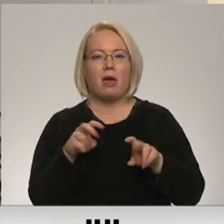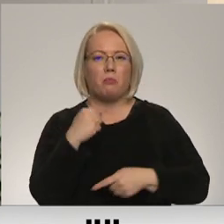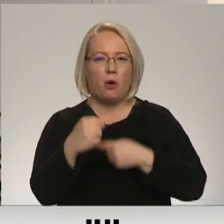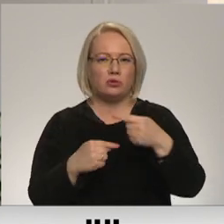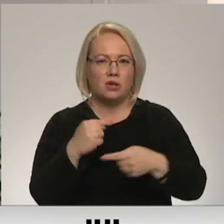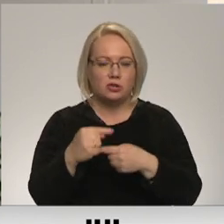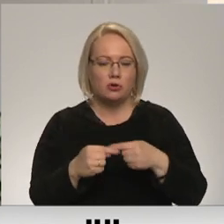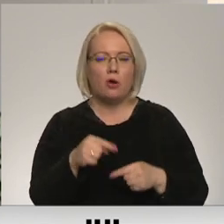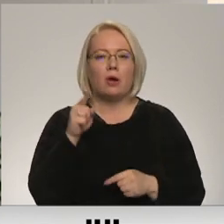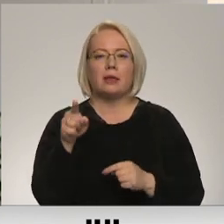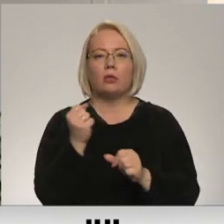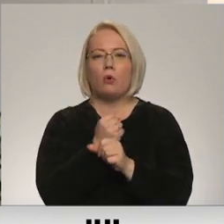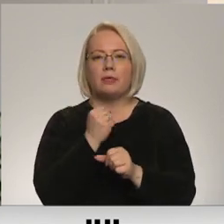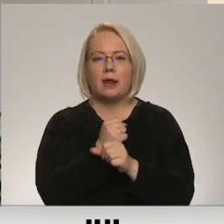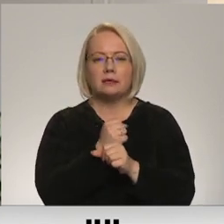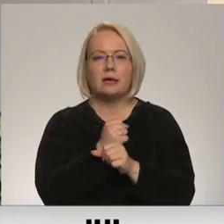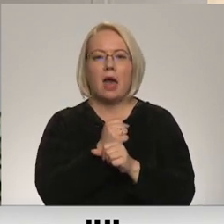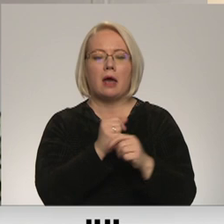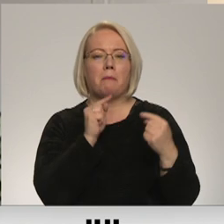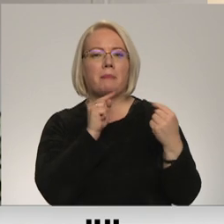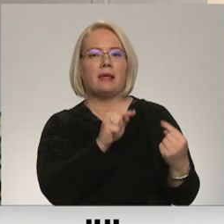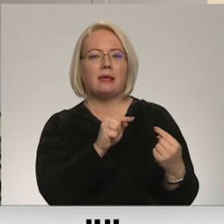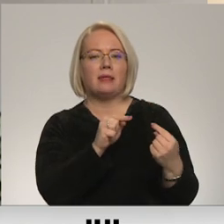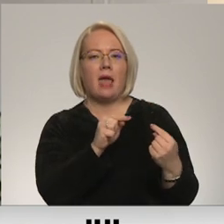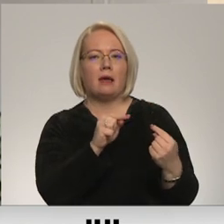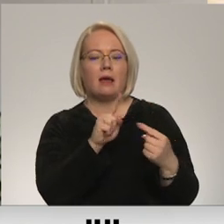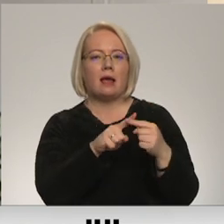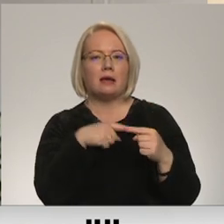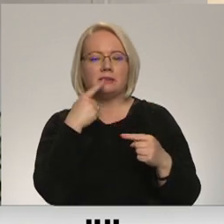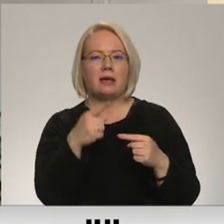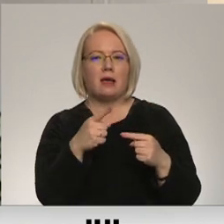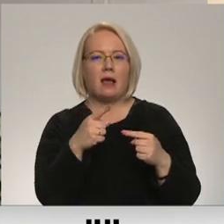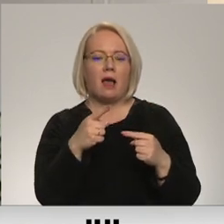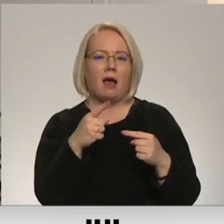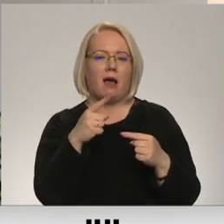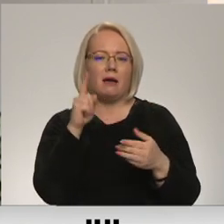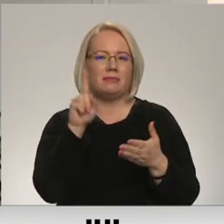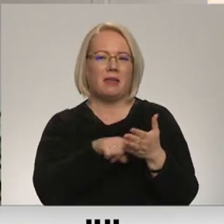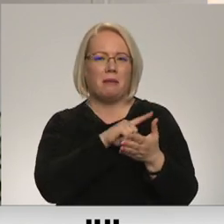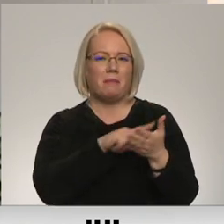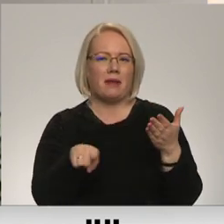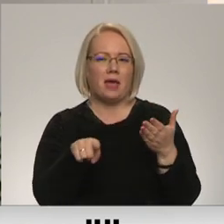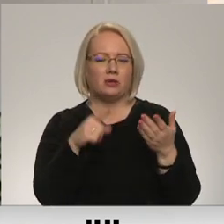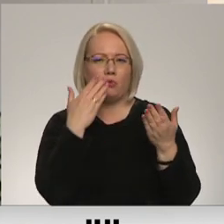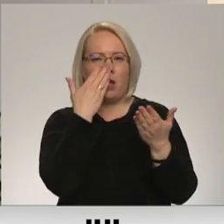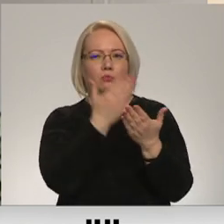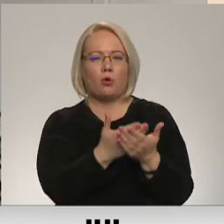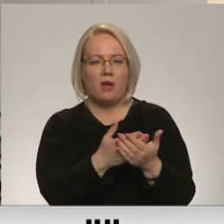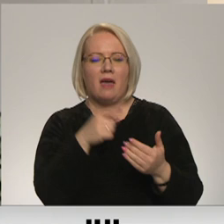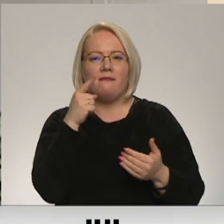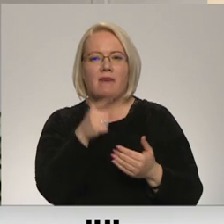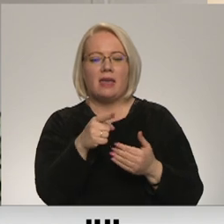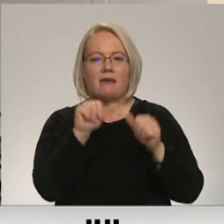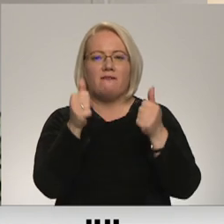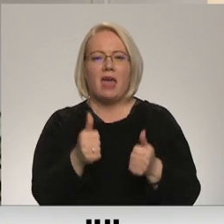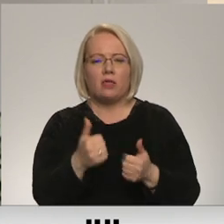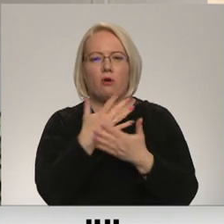tad viņi nodarbojas ar pretinieka demoralizēšanu. Proti viņi veido kognitīvus